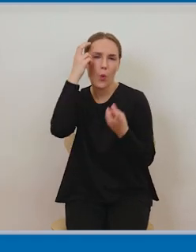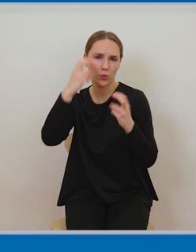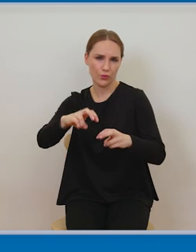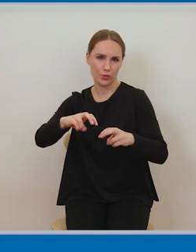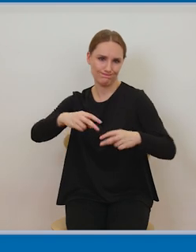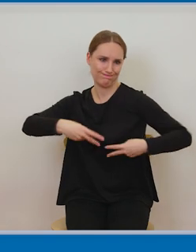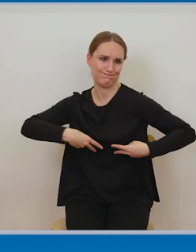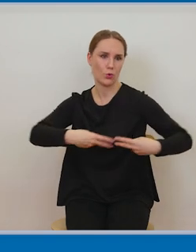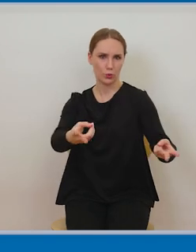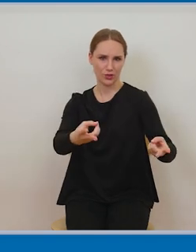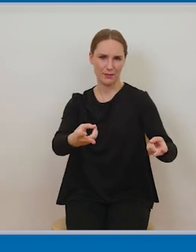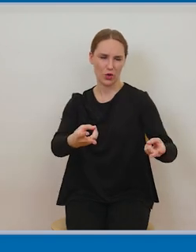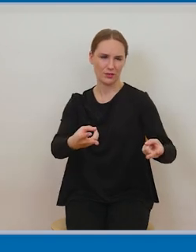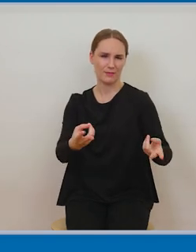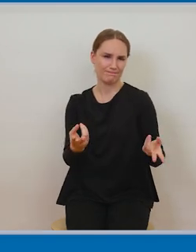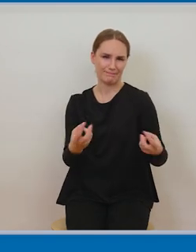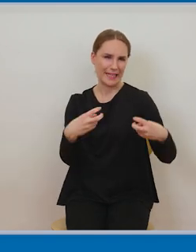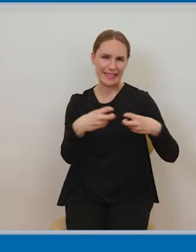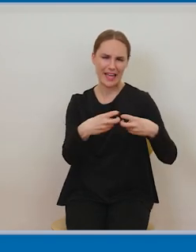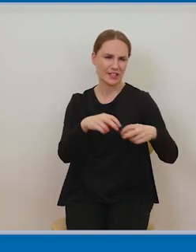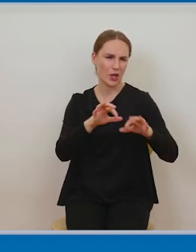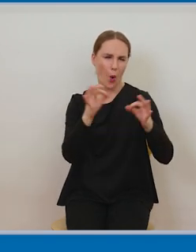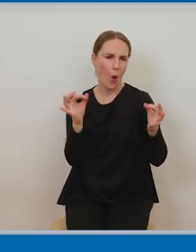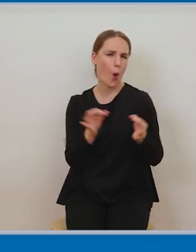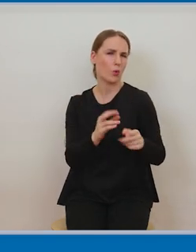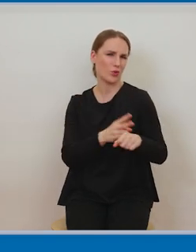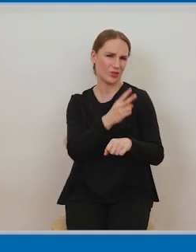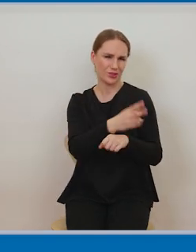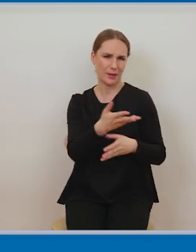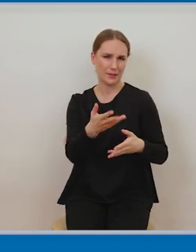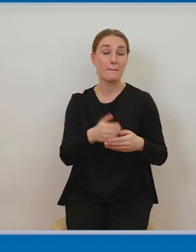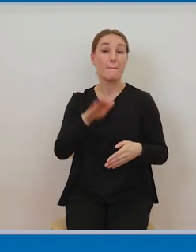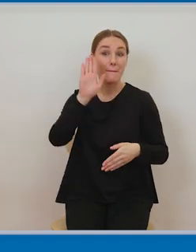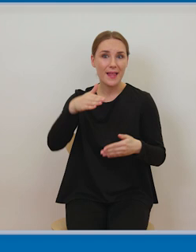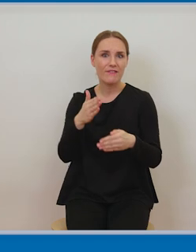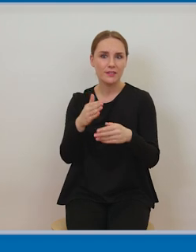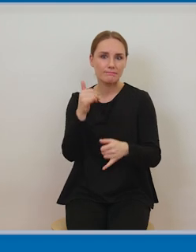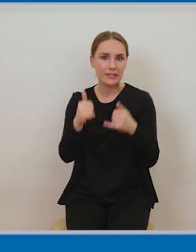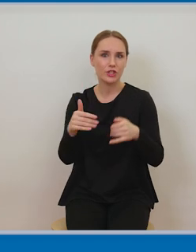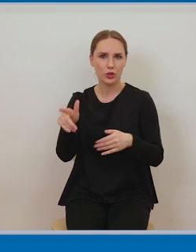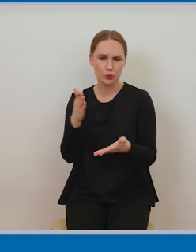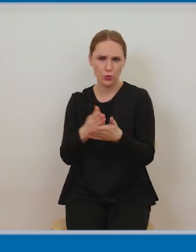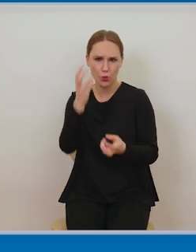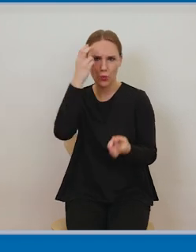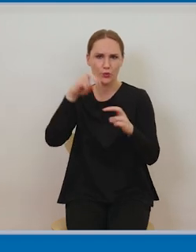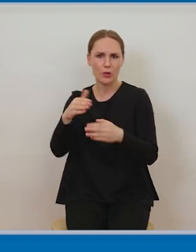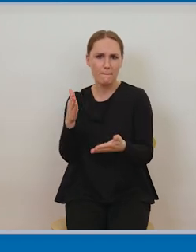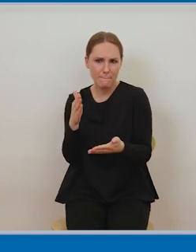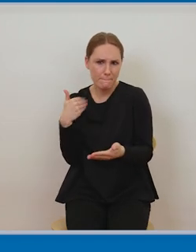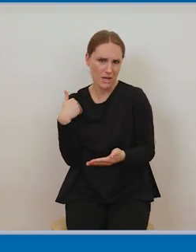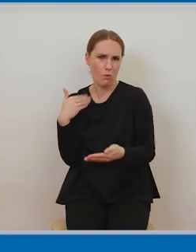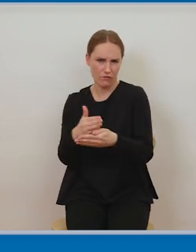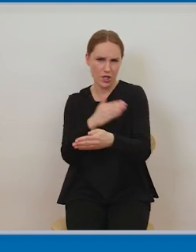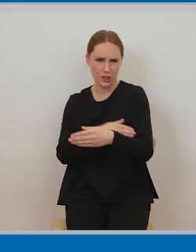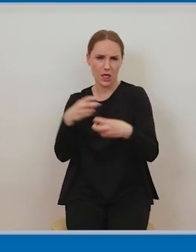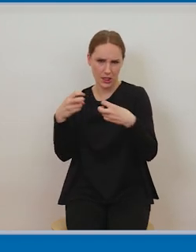dostępny w internecie, to nie oznacza, że my ten utwór możemy dowolnie wykorzystywać. Jak już ktoś raz umieścił swój utwór w internecie, to